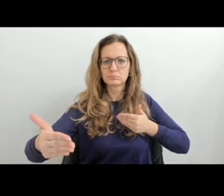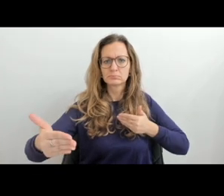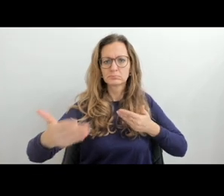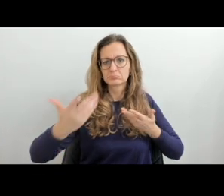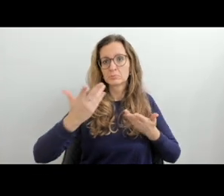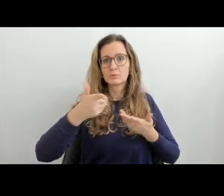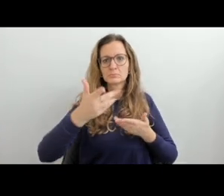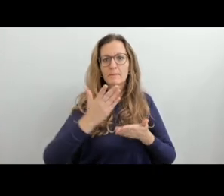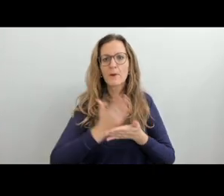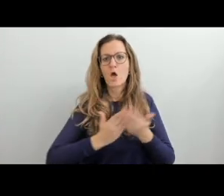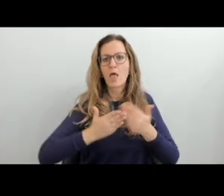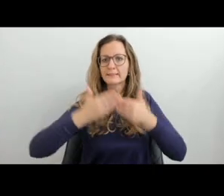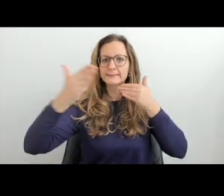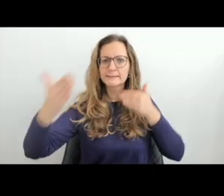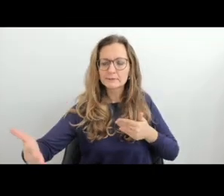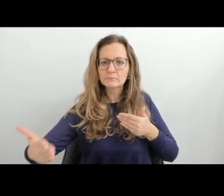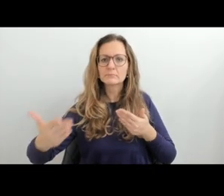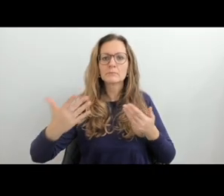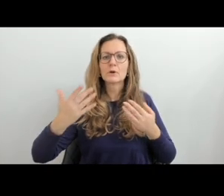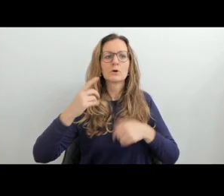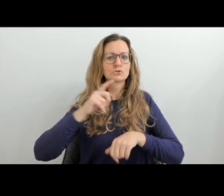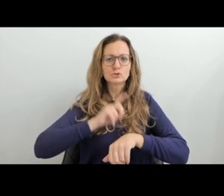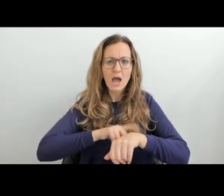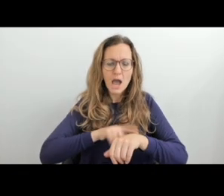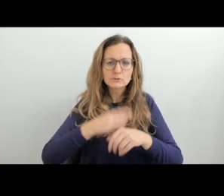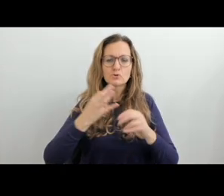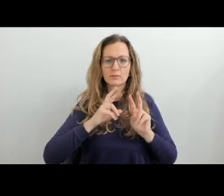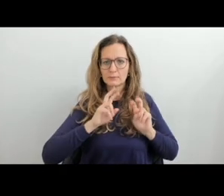sestavit časový plán výuky, například na jedno pololetí.